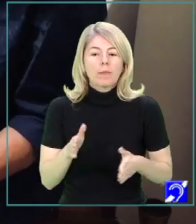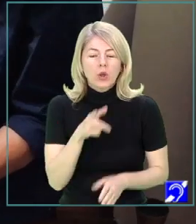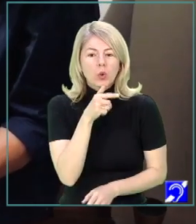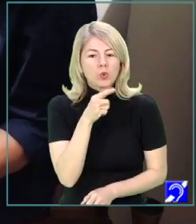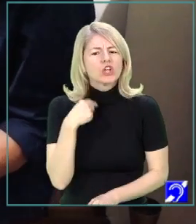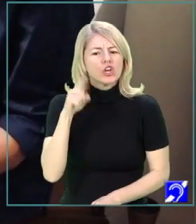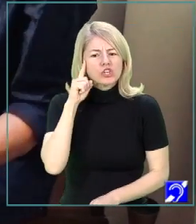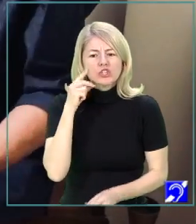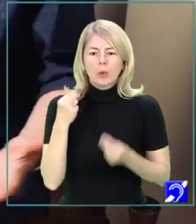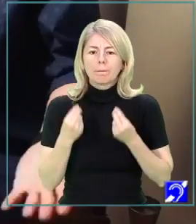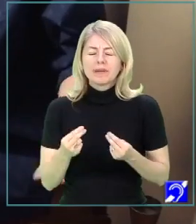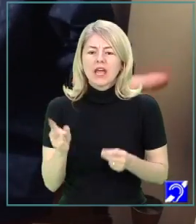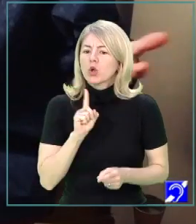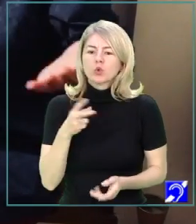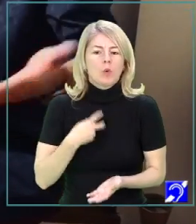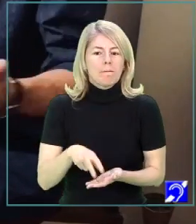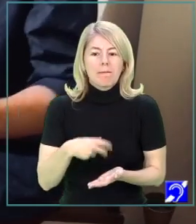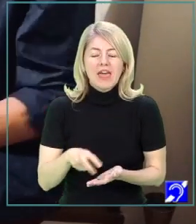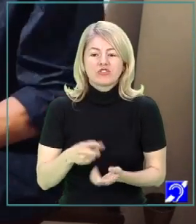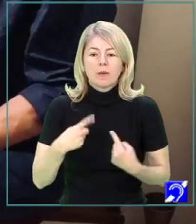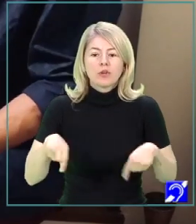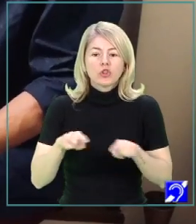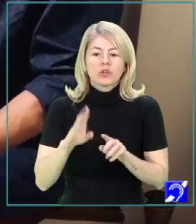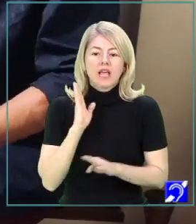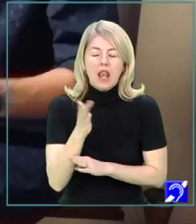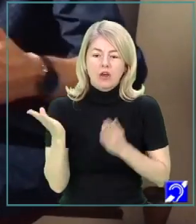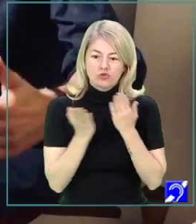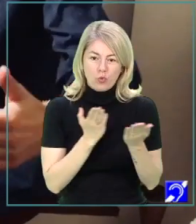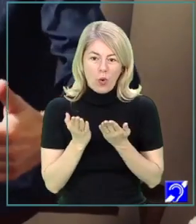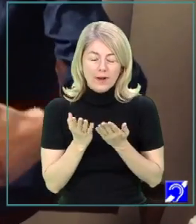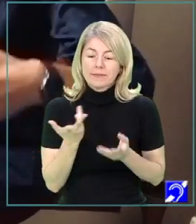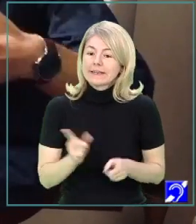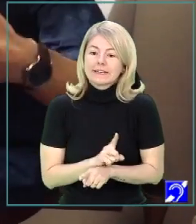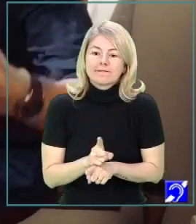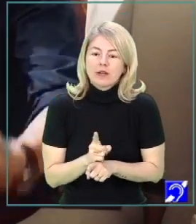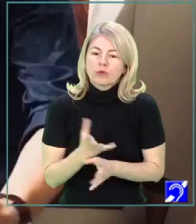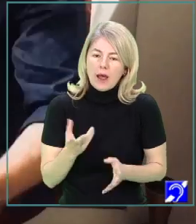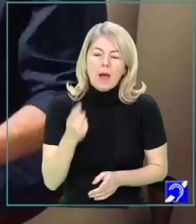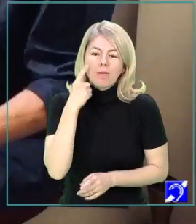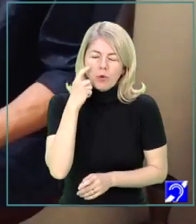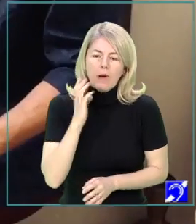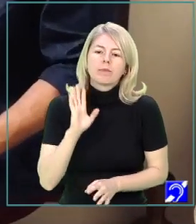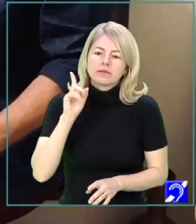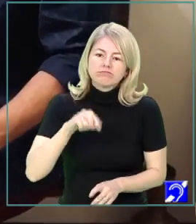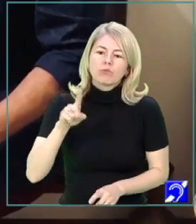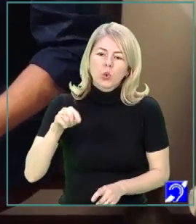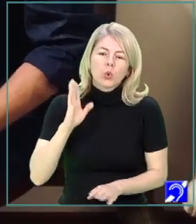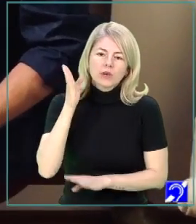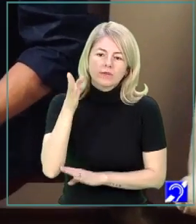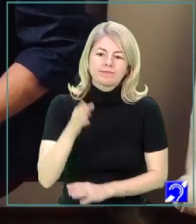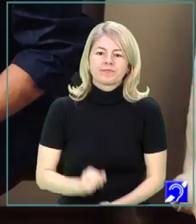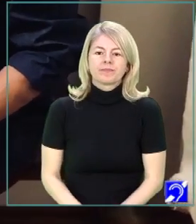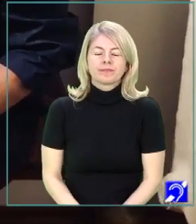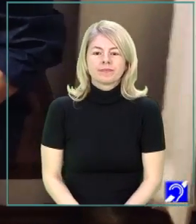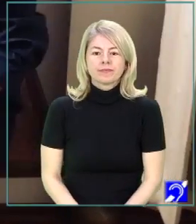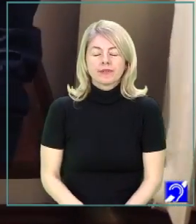știu foarte bine, nu mergem, nu mergeți la școală. Cât va ține, probabil încă niște săptămâni bune de aici